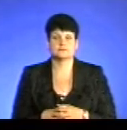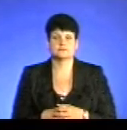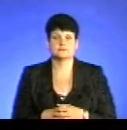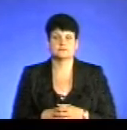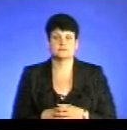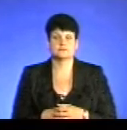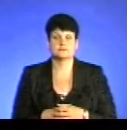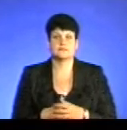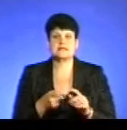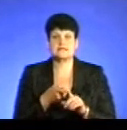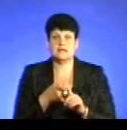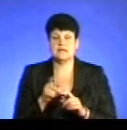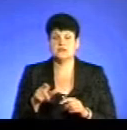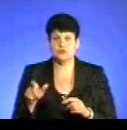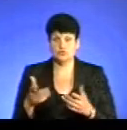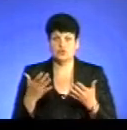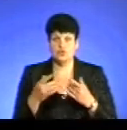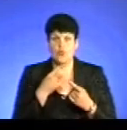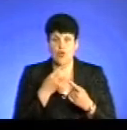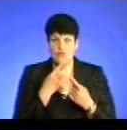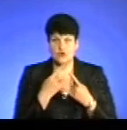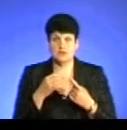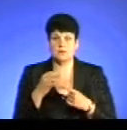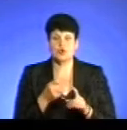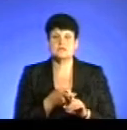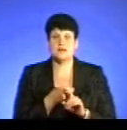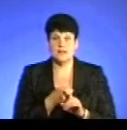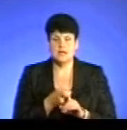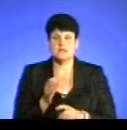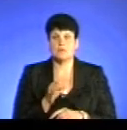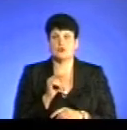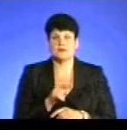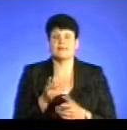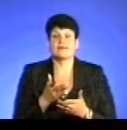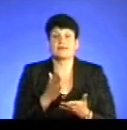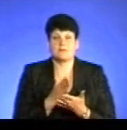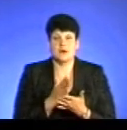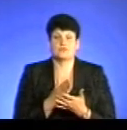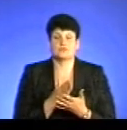Залежні люди, якщо ми вже говоримо про залежних, тобто про тих, які вже мають